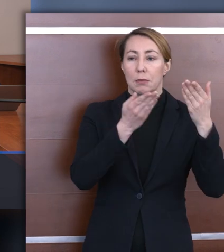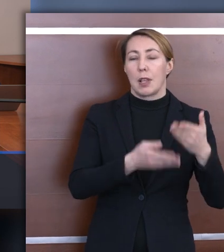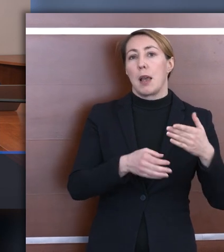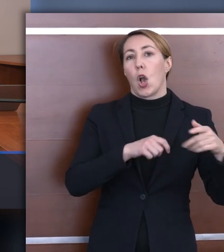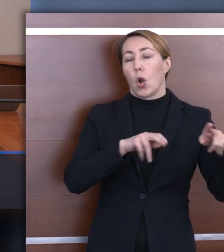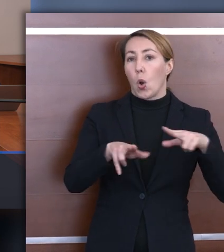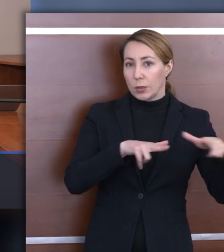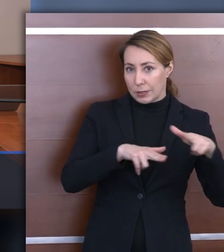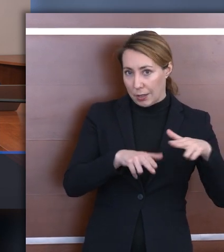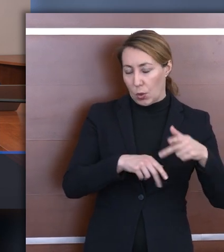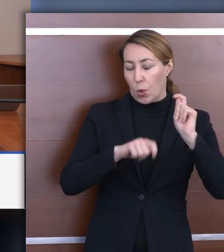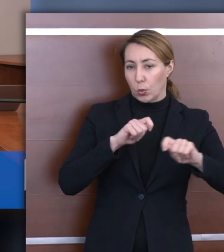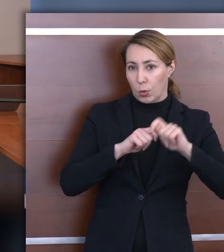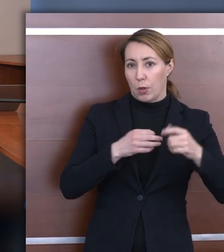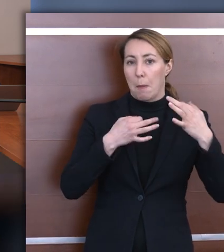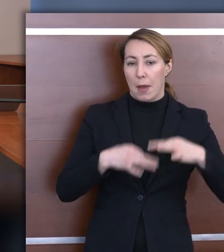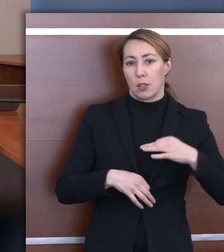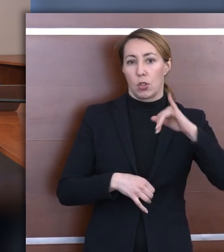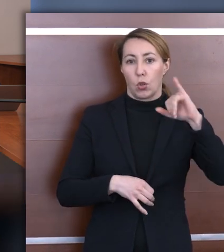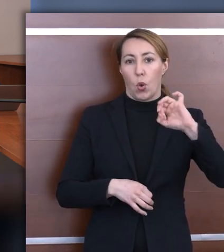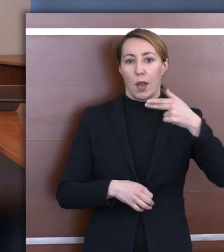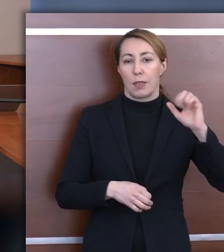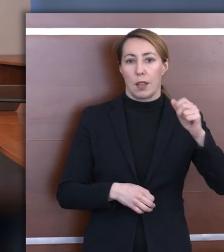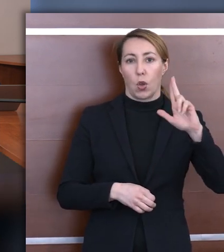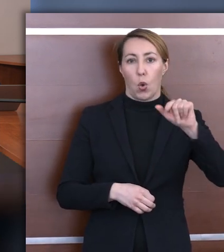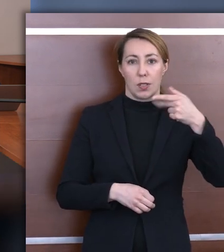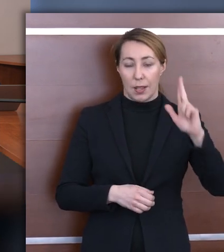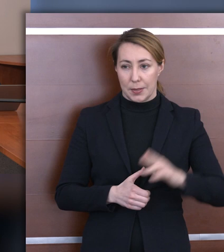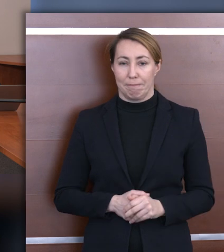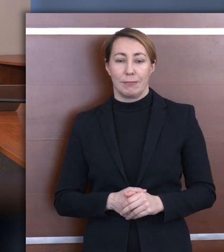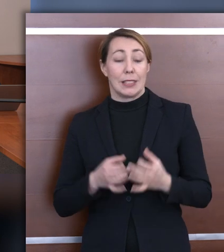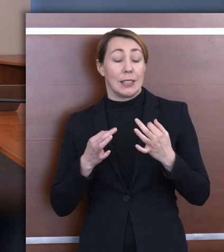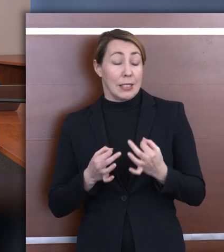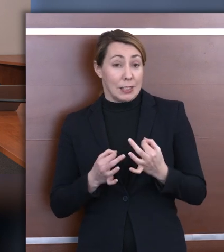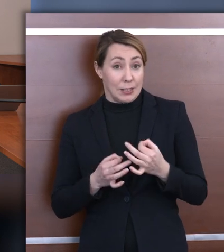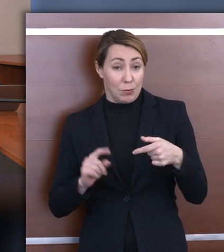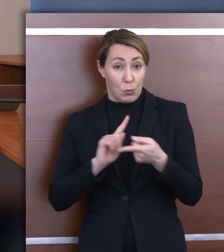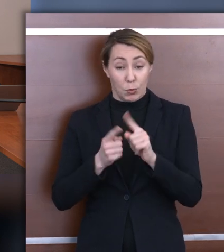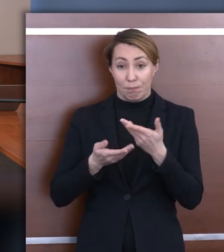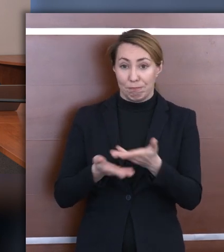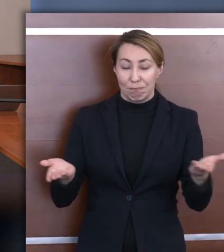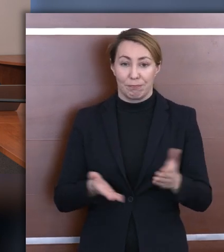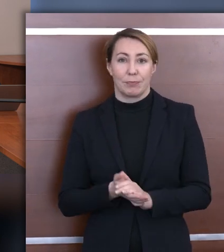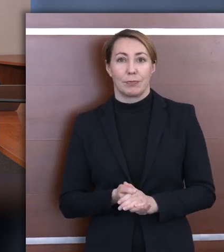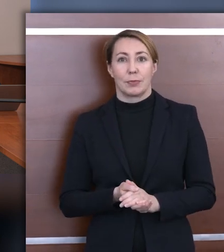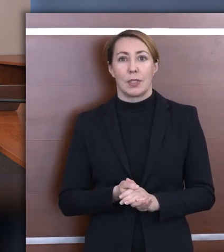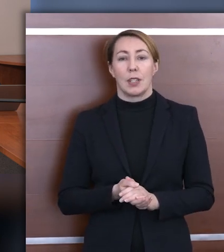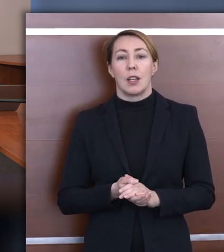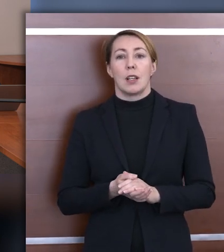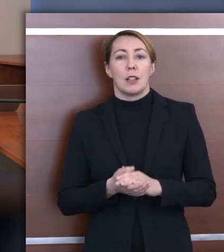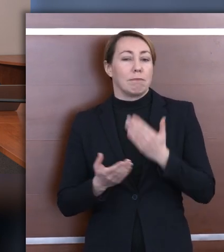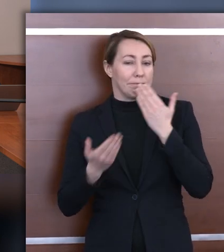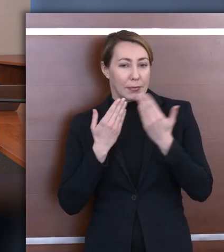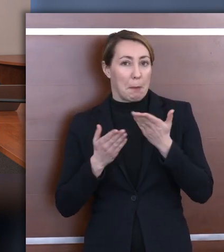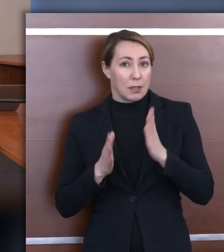koordynatora całej kontroli. Dzień dobry. Szanowni Państwo, dzisiejszy briefing sprowadzimy do formuły, w której